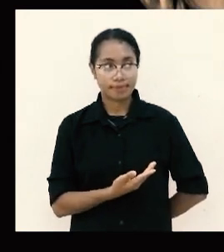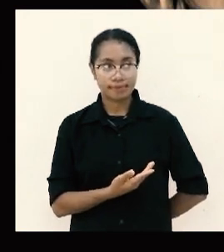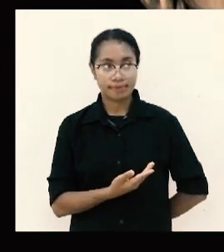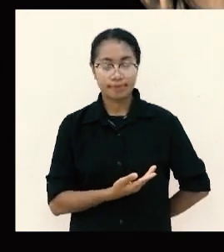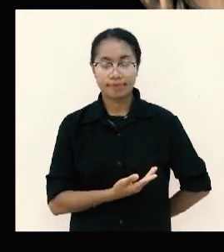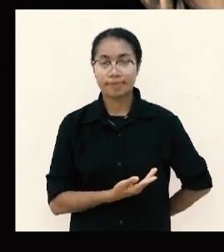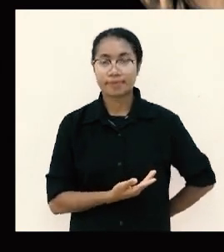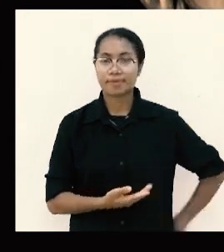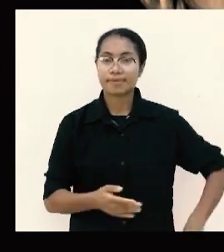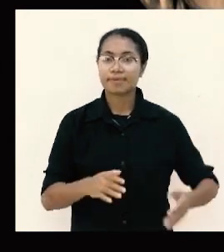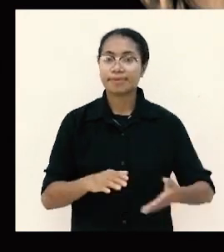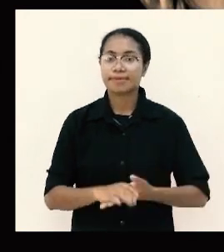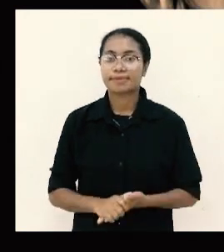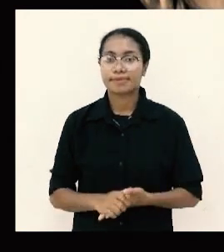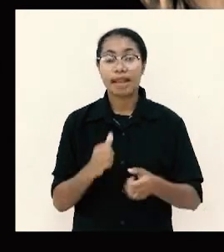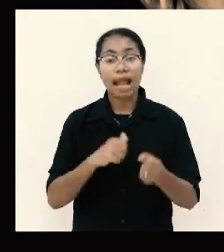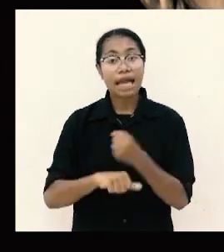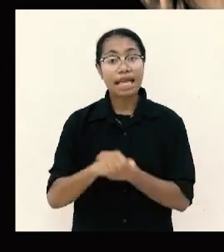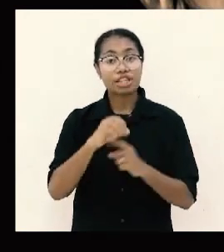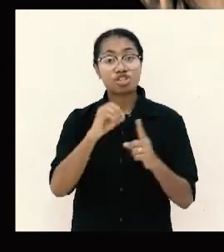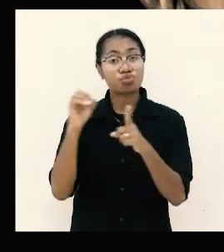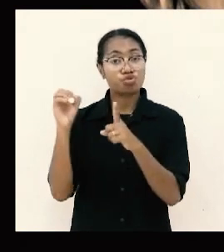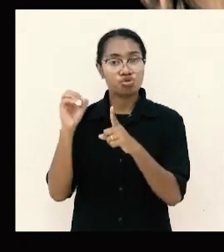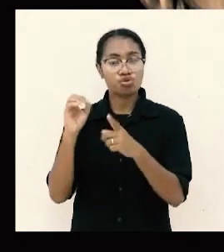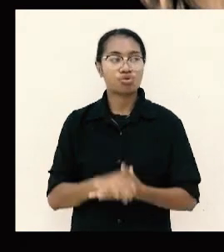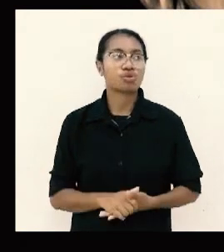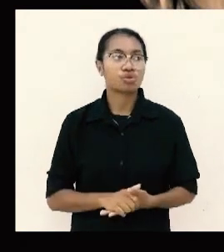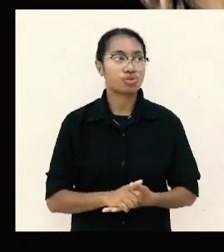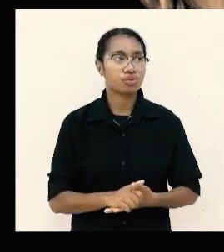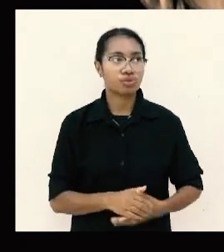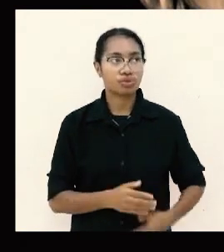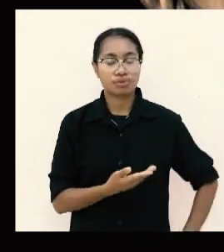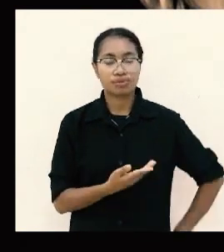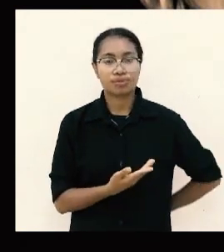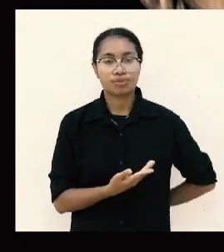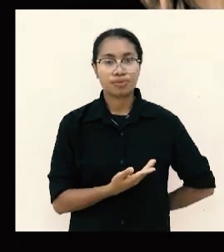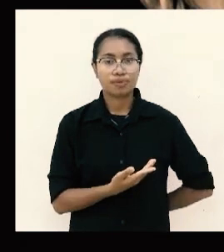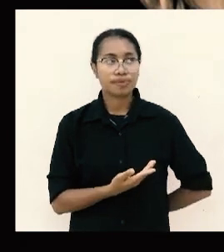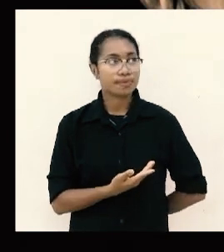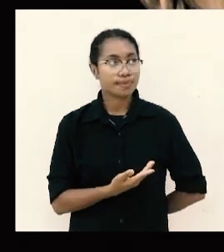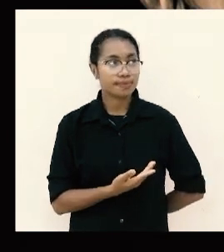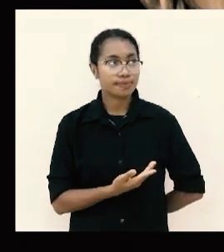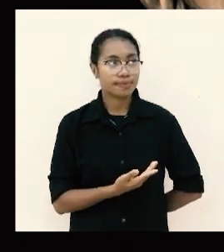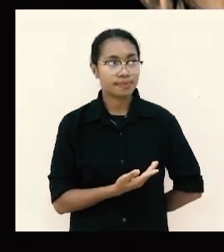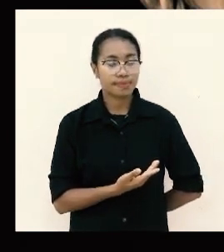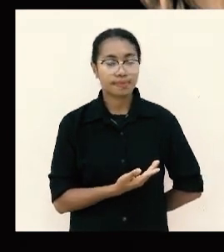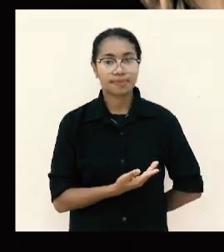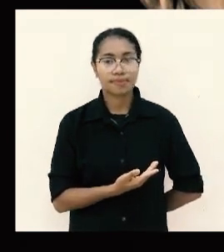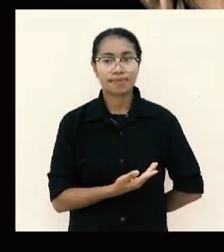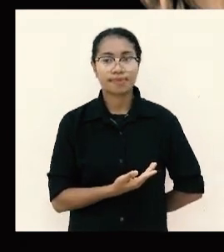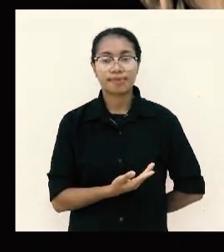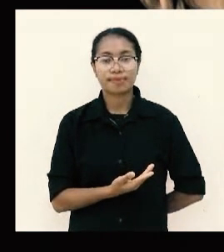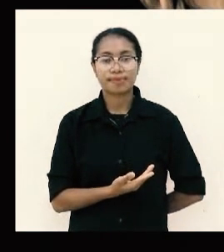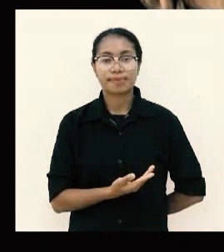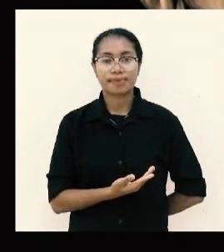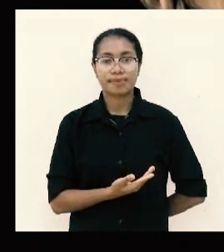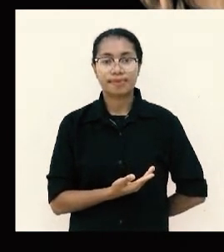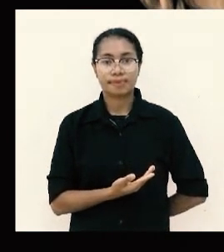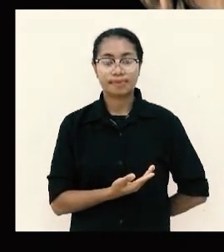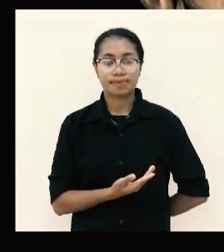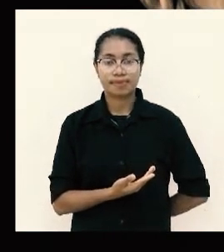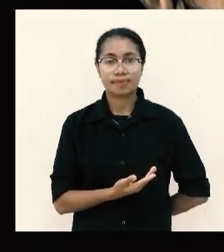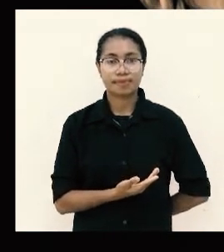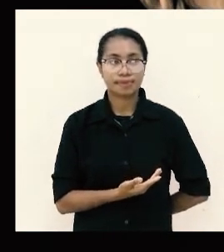perhatikan ayat 10 aku sangat bersuka cita dalam Tuhan bahwa akhirnya